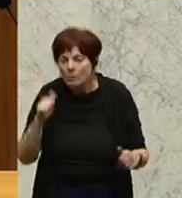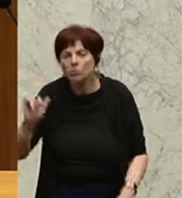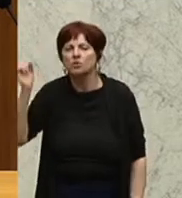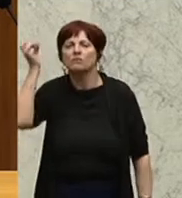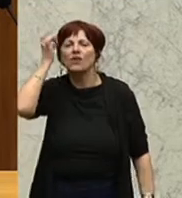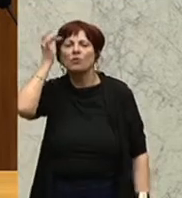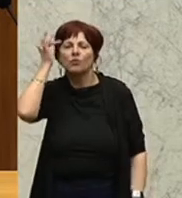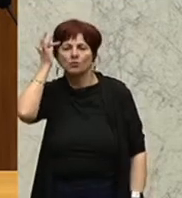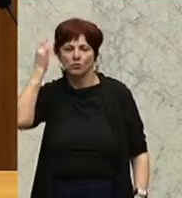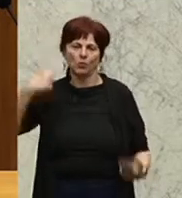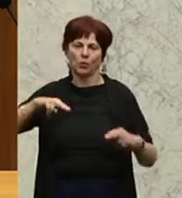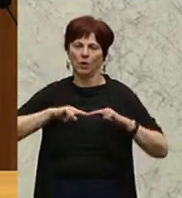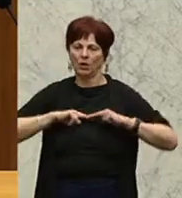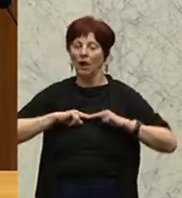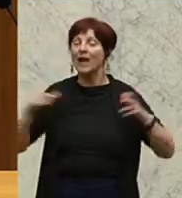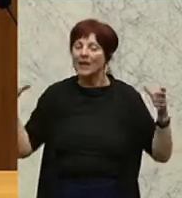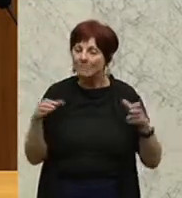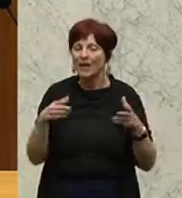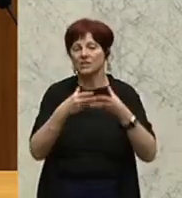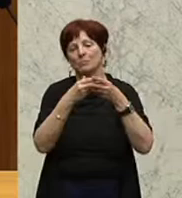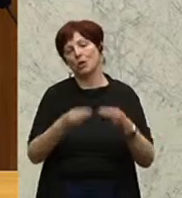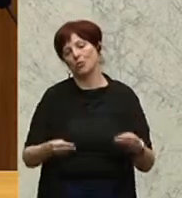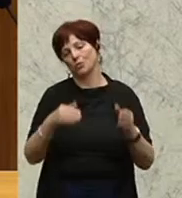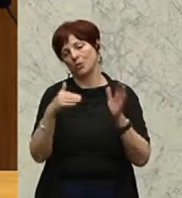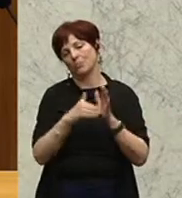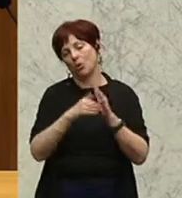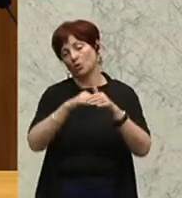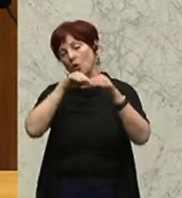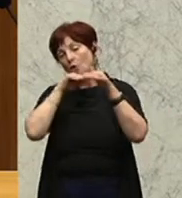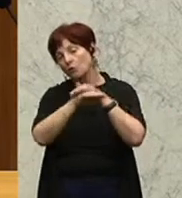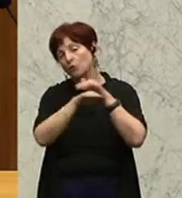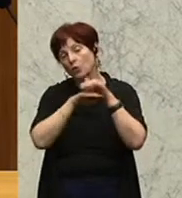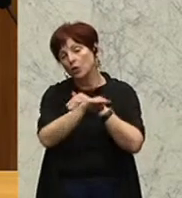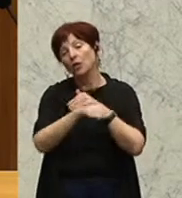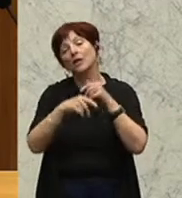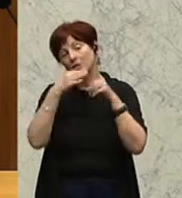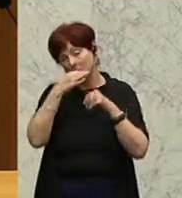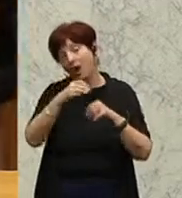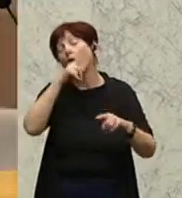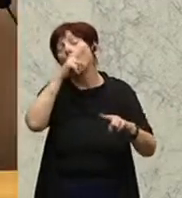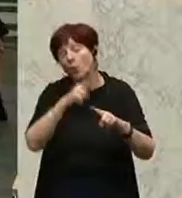geben, sowohl in der Flüchtlingsfrage als auch beim Migrationsthema. Danke.